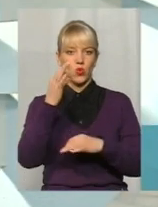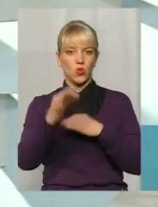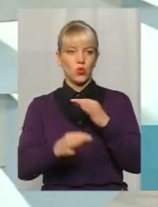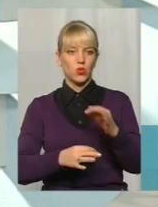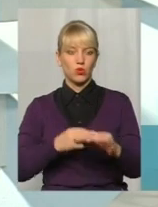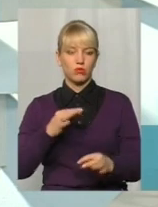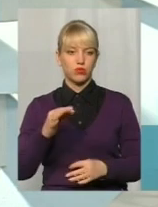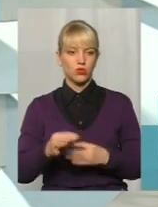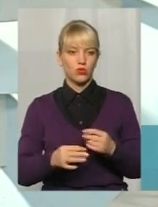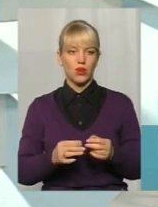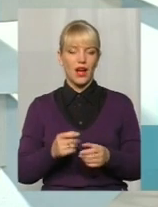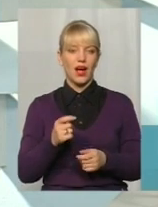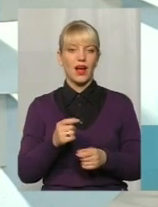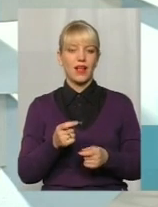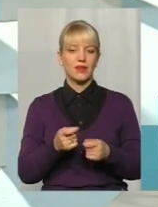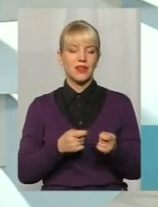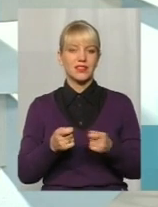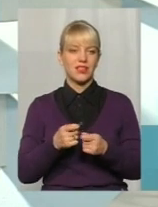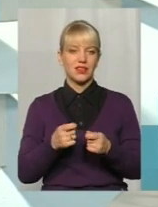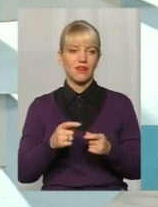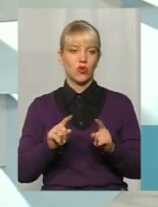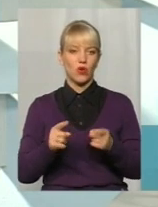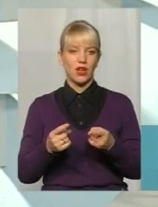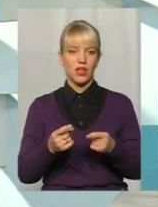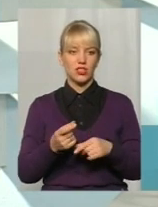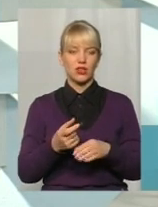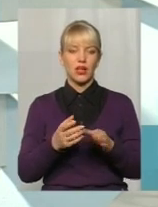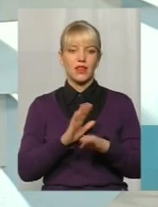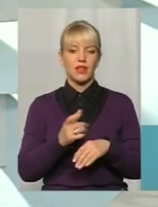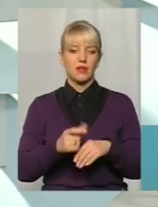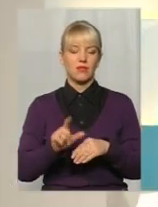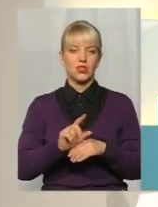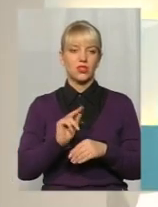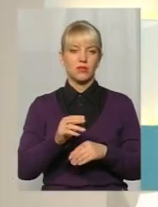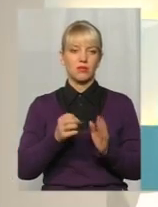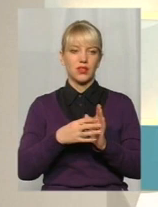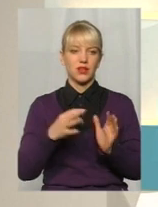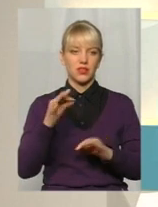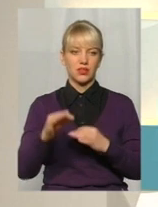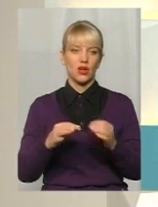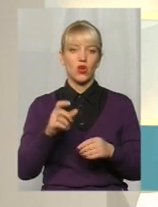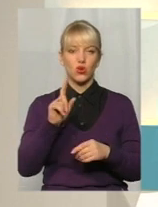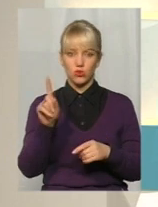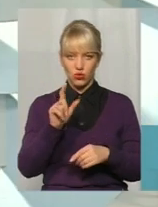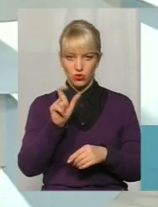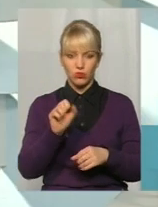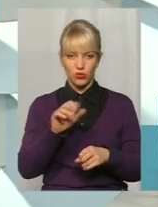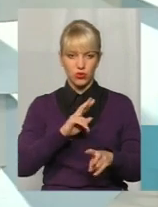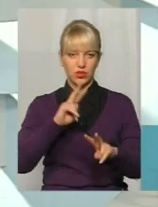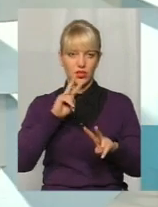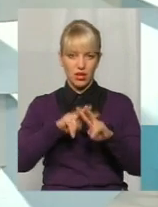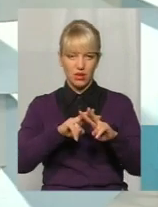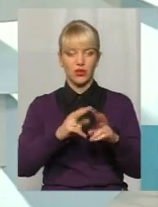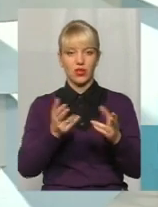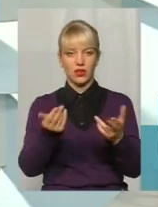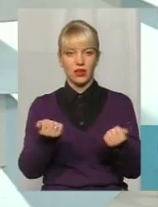адміністративного арешту, але не більше 15 діб. Тобто людину просто можуть посадити за грати, а